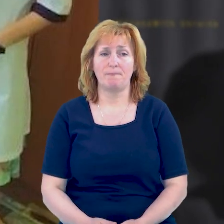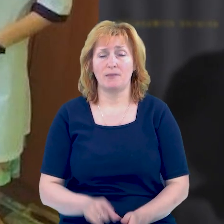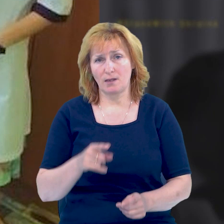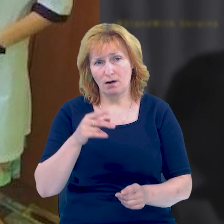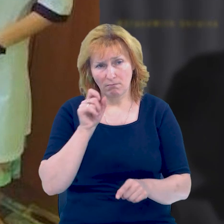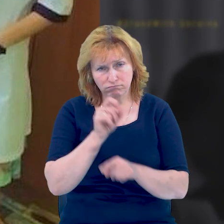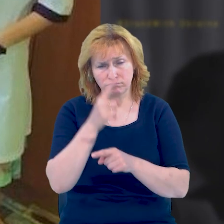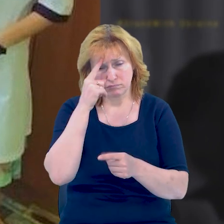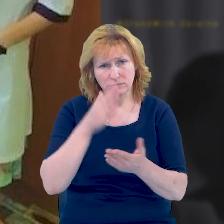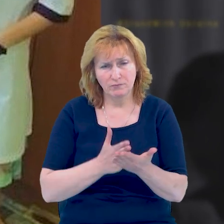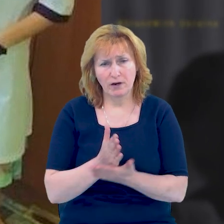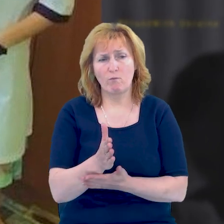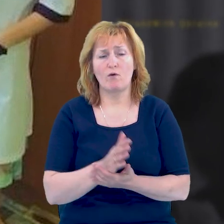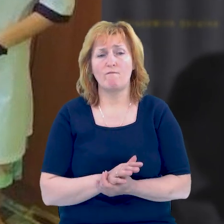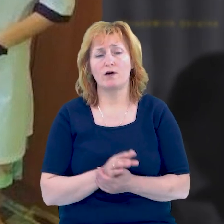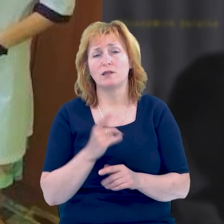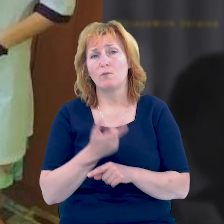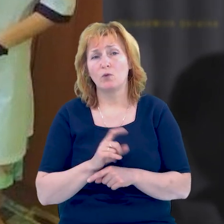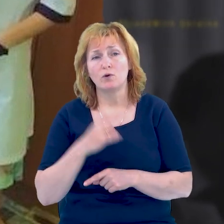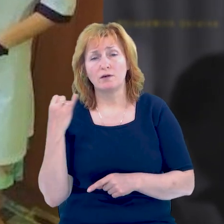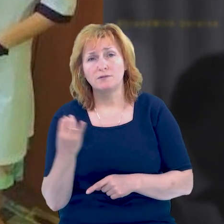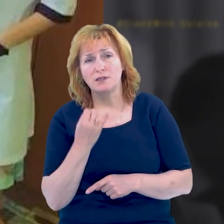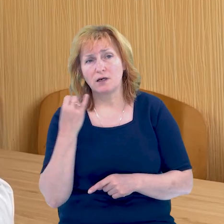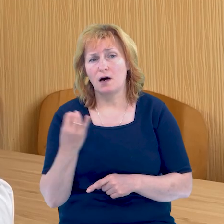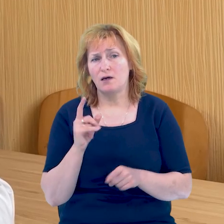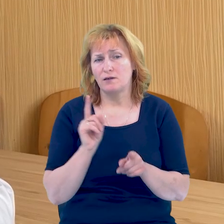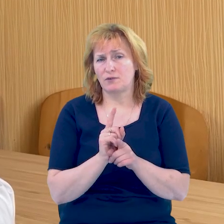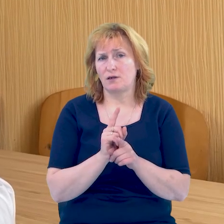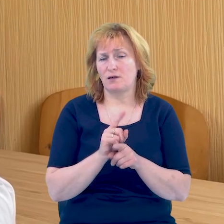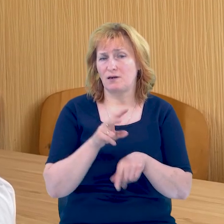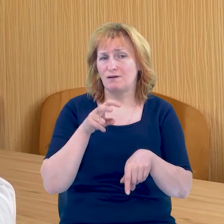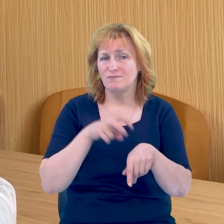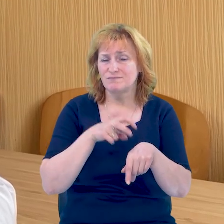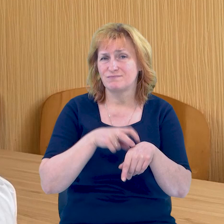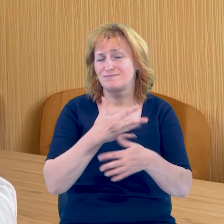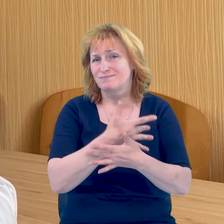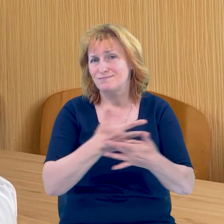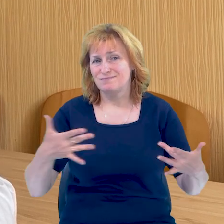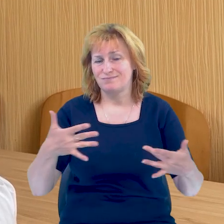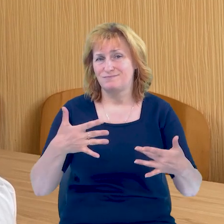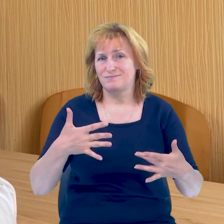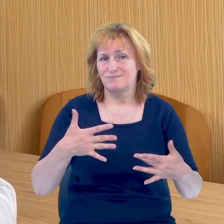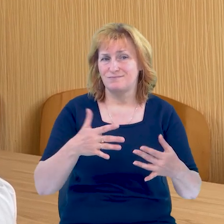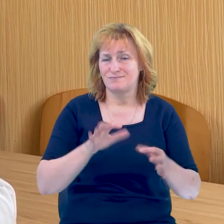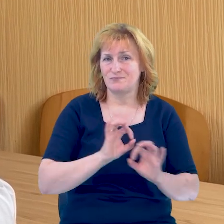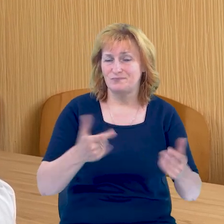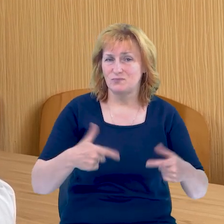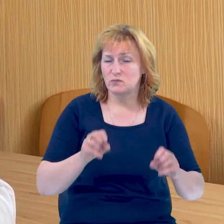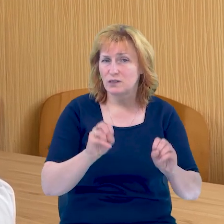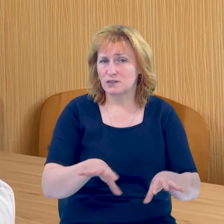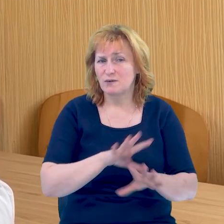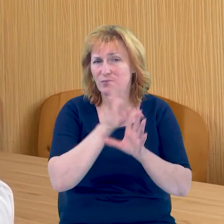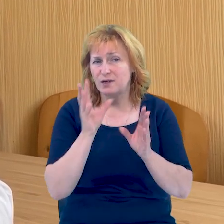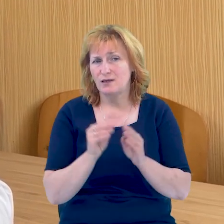цілеспрямована. Вона дуже цікавилася клінічними дисциплінами, їй легше давалися